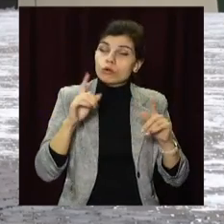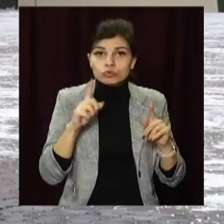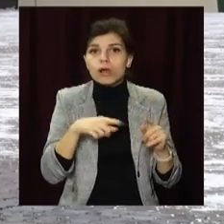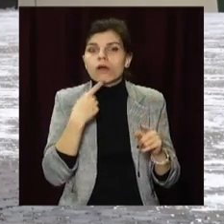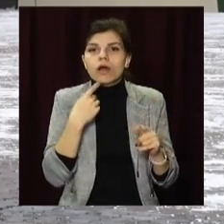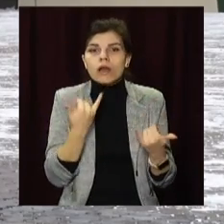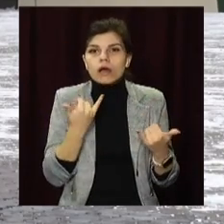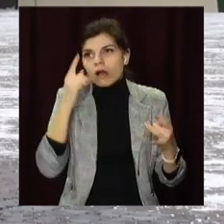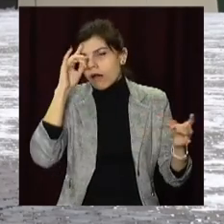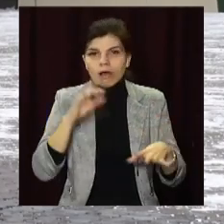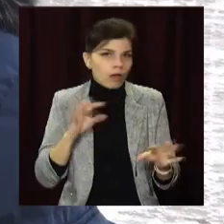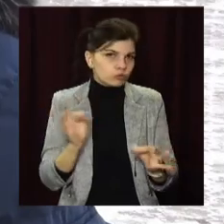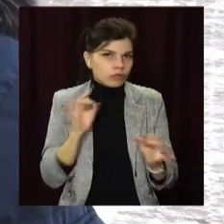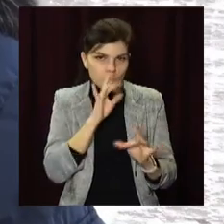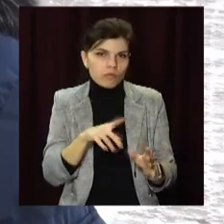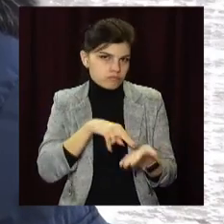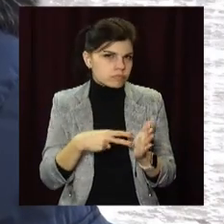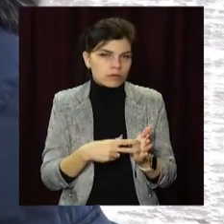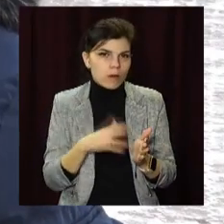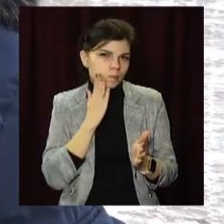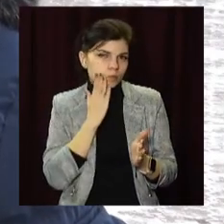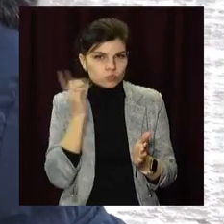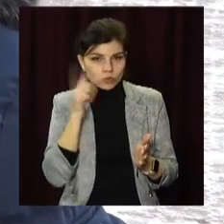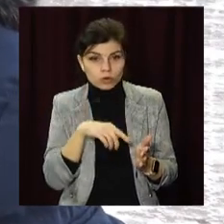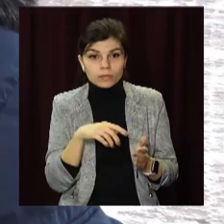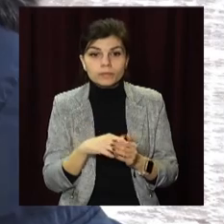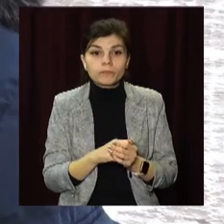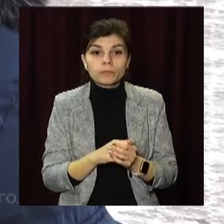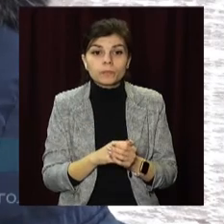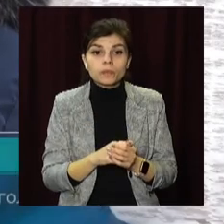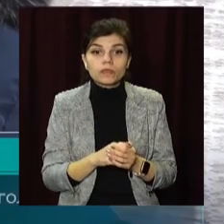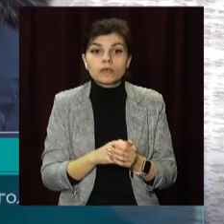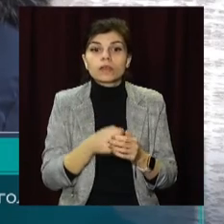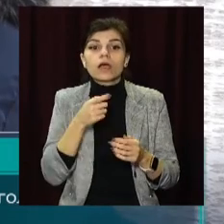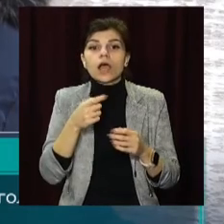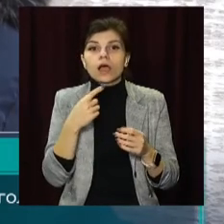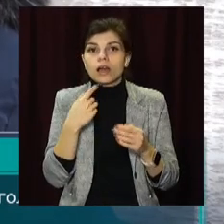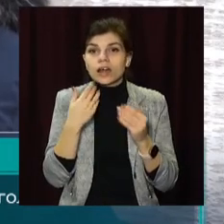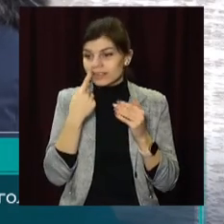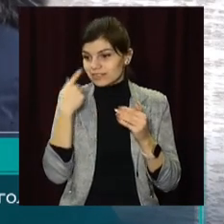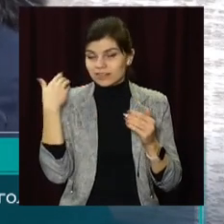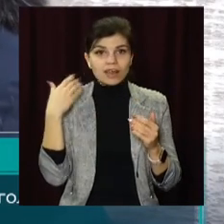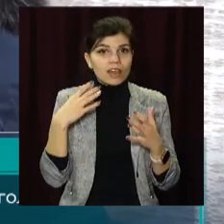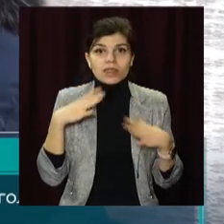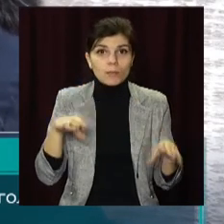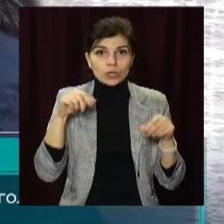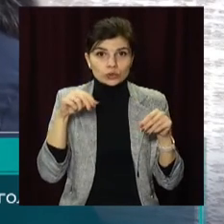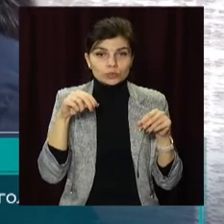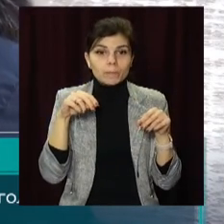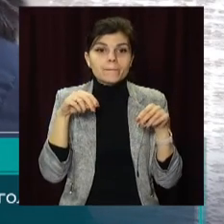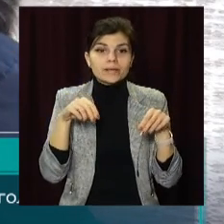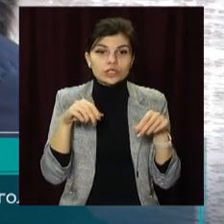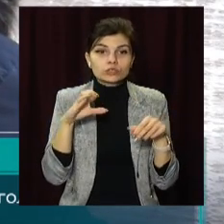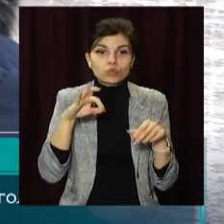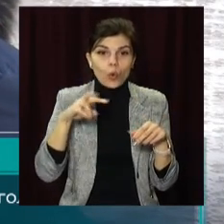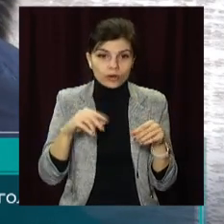заметілі не буде. Останнім часом ми відійшли від практики посипки саме піщано-соргового сумішу, в